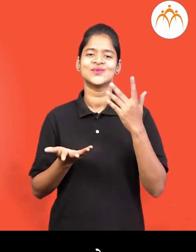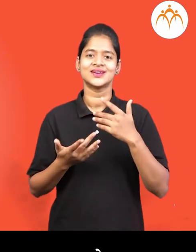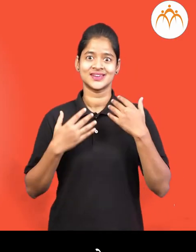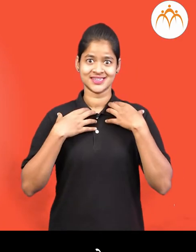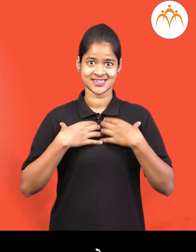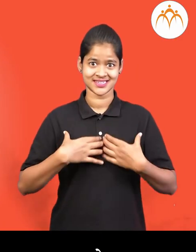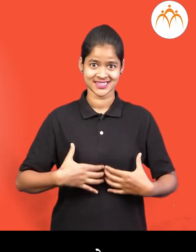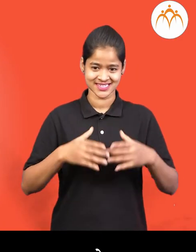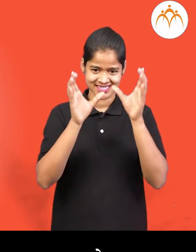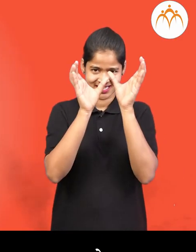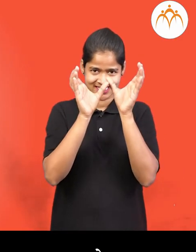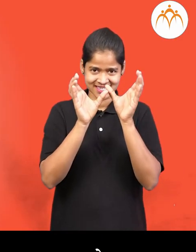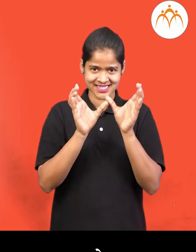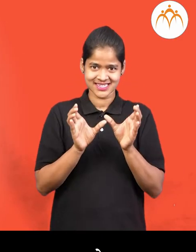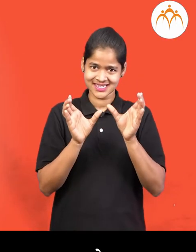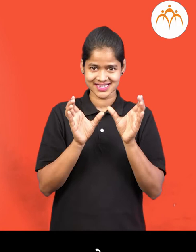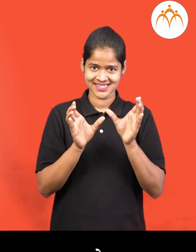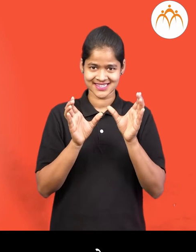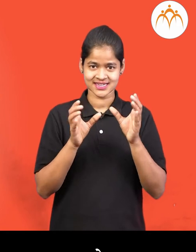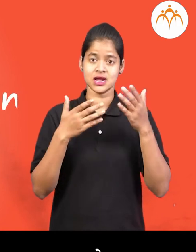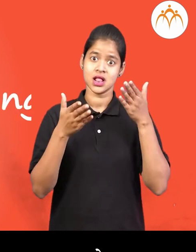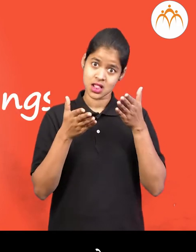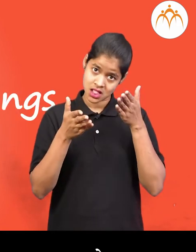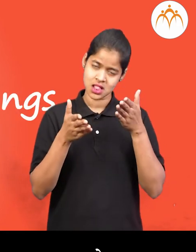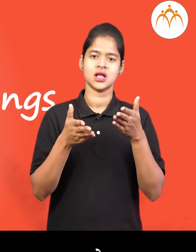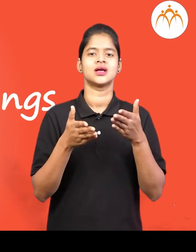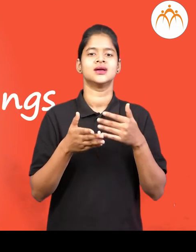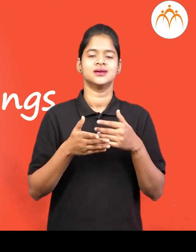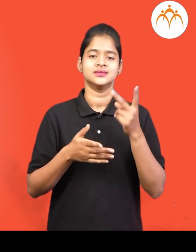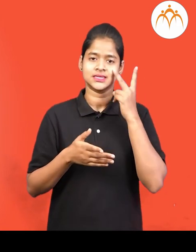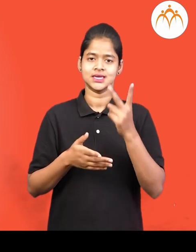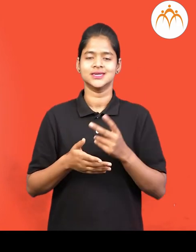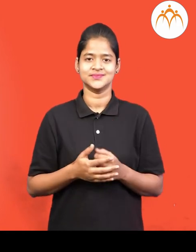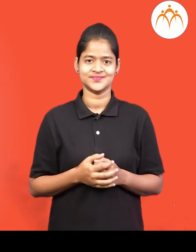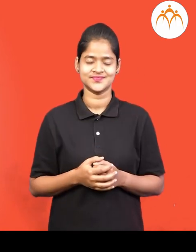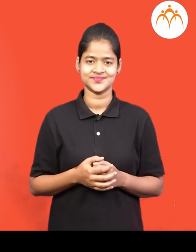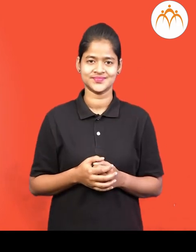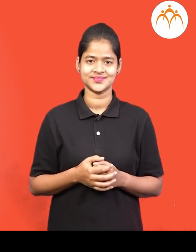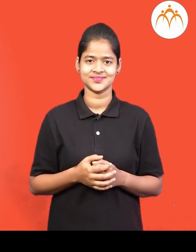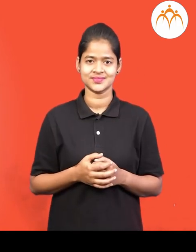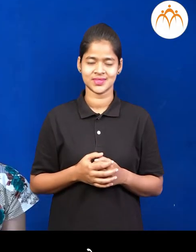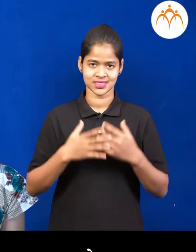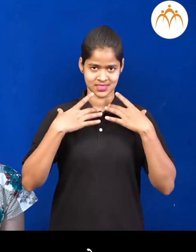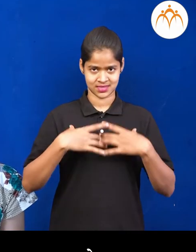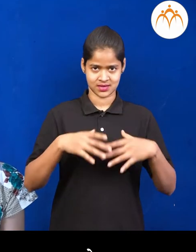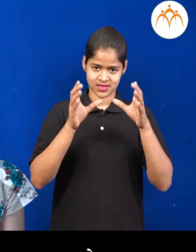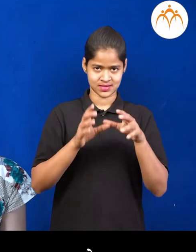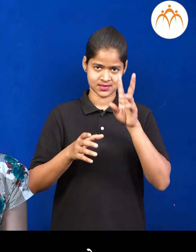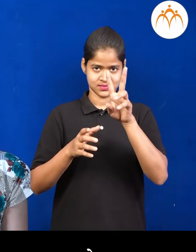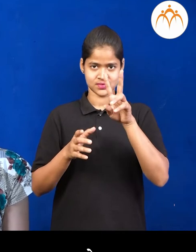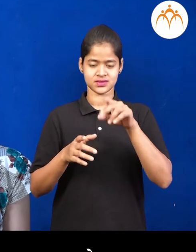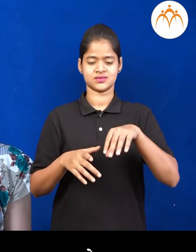फुपुसे नावाचा अवय वस्तो फुपुसे दो नस्ता आपन